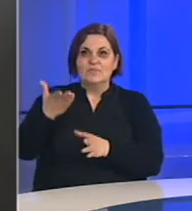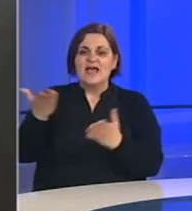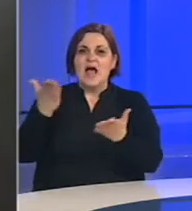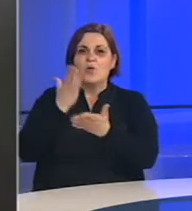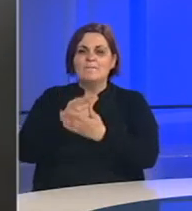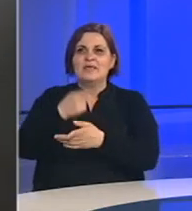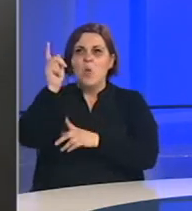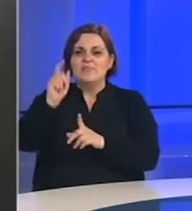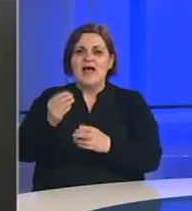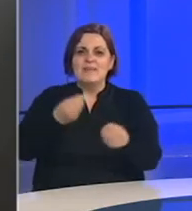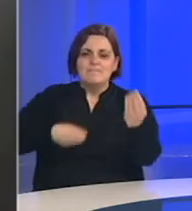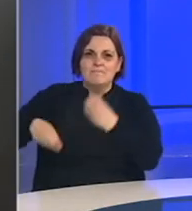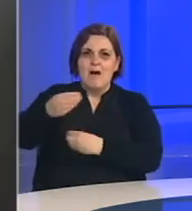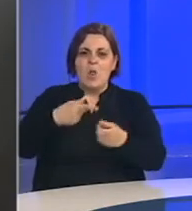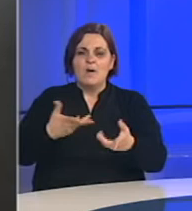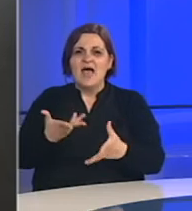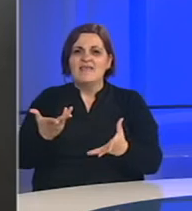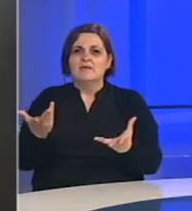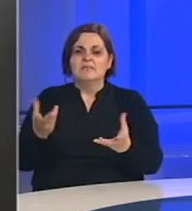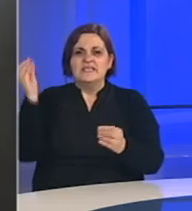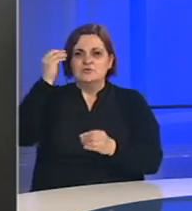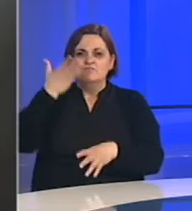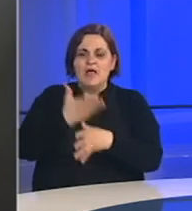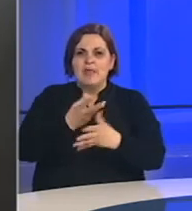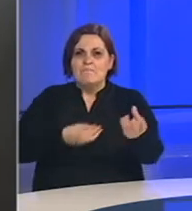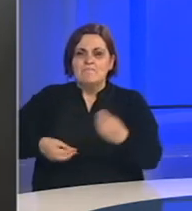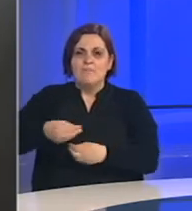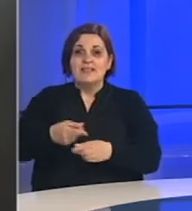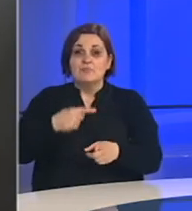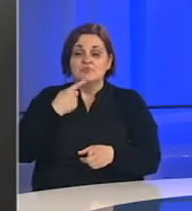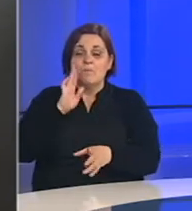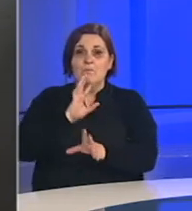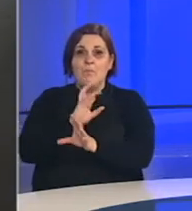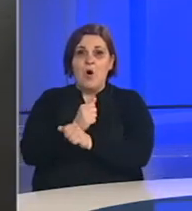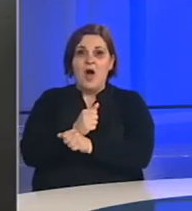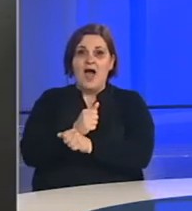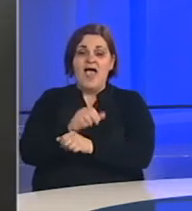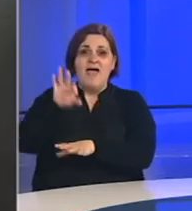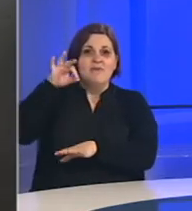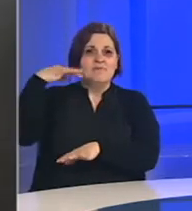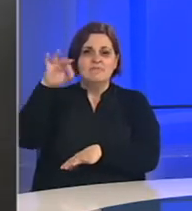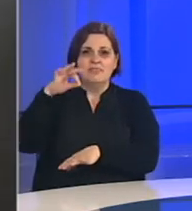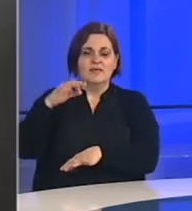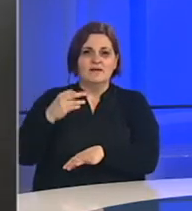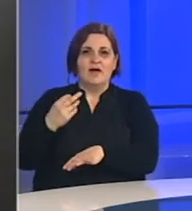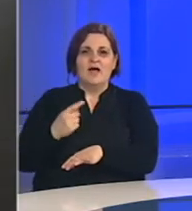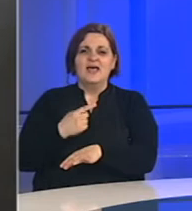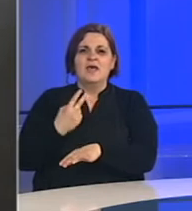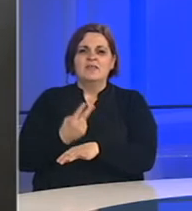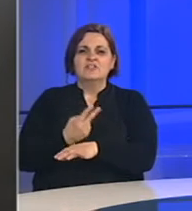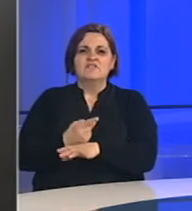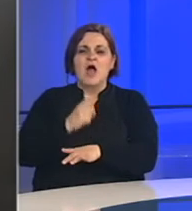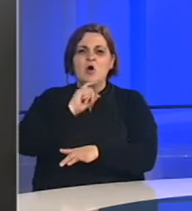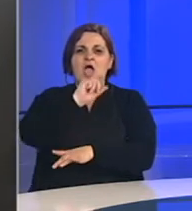koronavirusa. Ja bih želio samo dodati da je Bosna i Hercegovina jedina zemlja s kojom